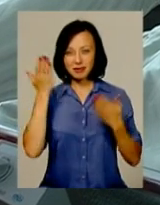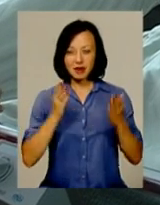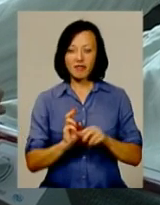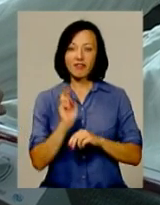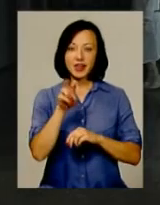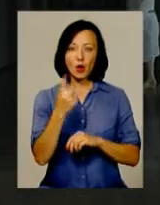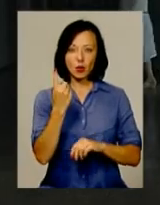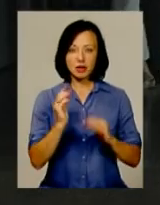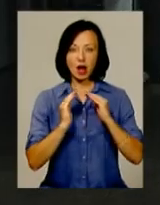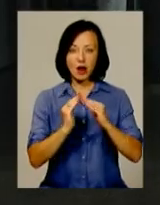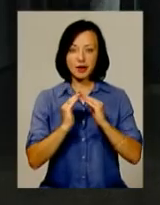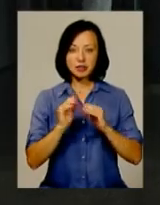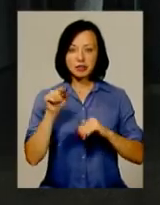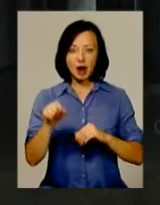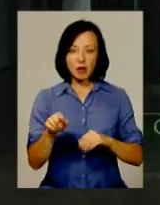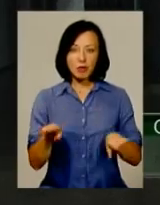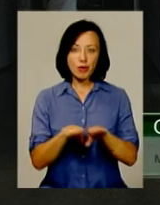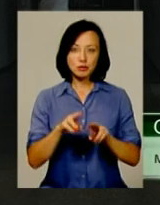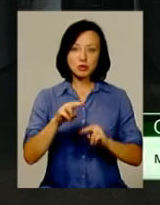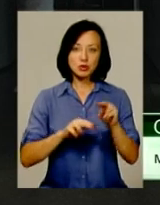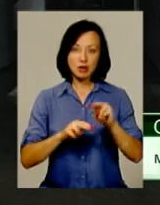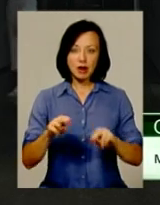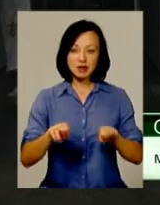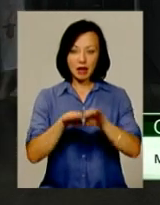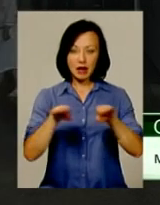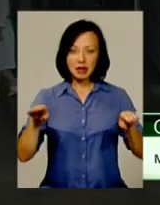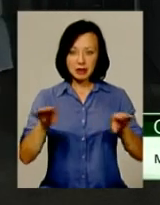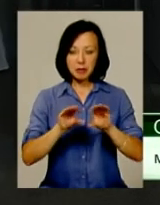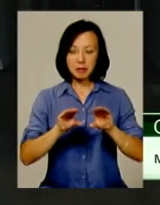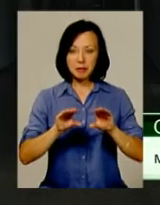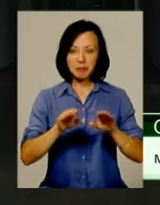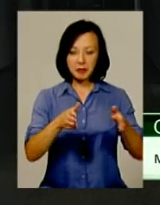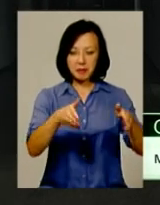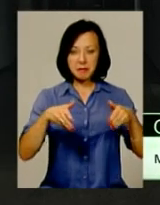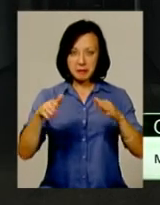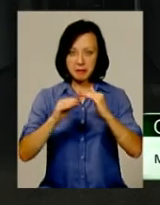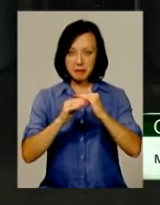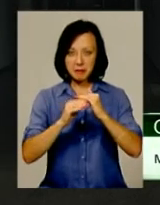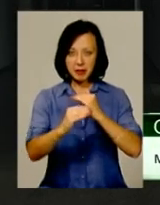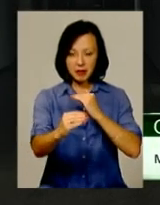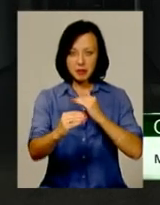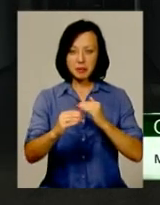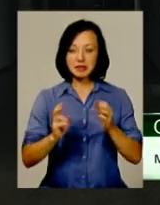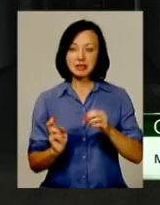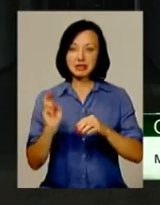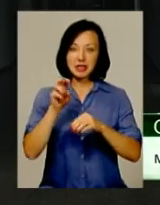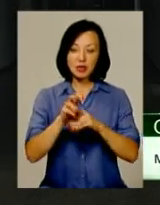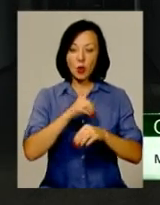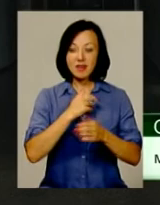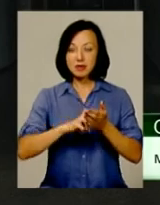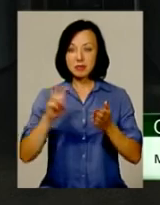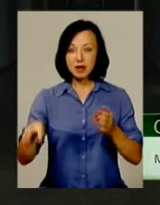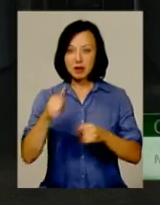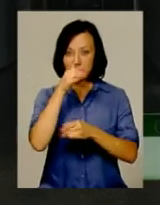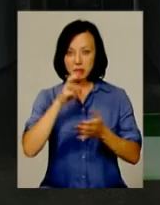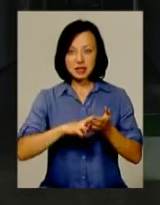один з гаражів. Там гараж є, вроді, построєний, наклитий плитами. Він почему-то захотів залізти на нього і спригнути. Він заліз на той гараж і не міг